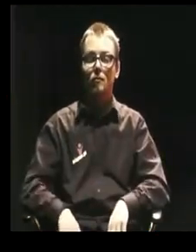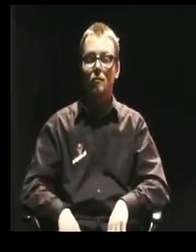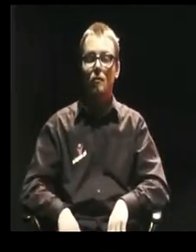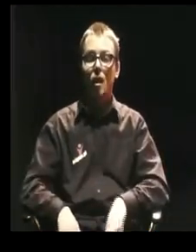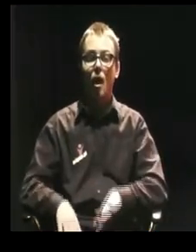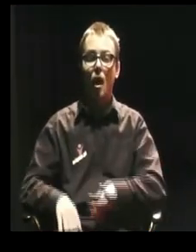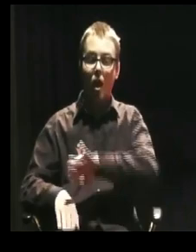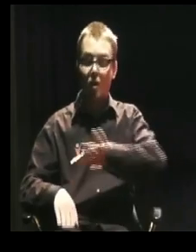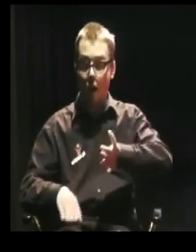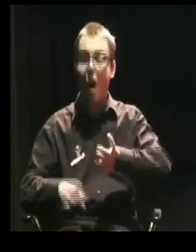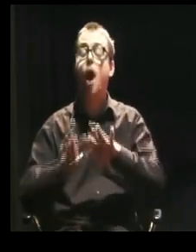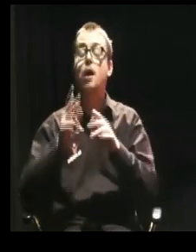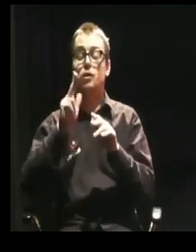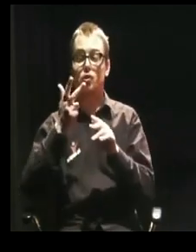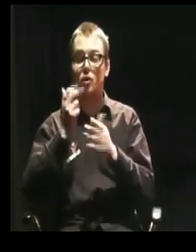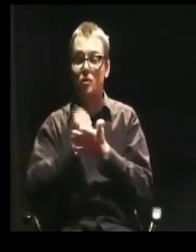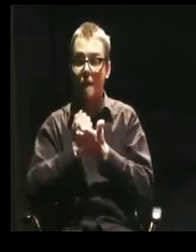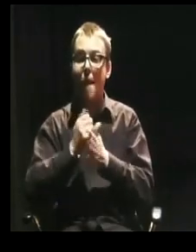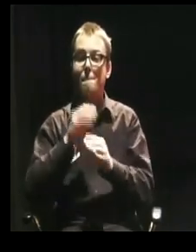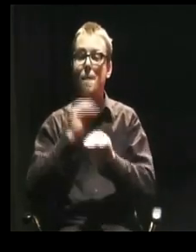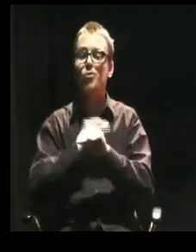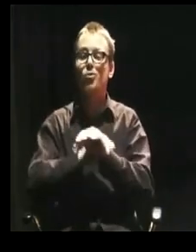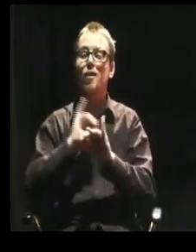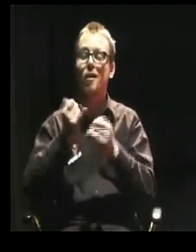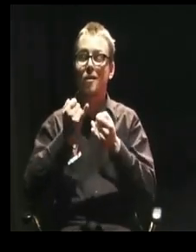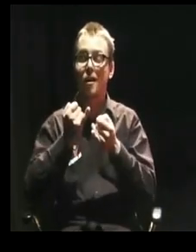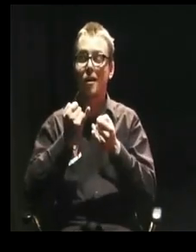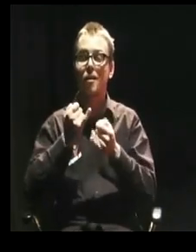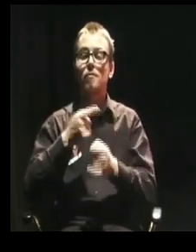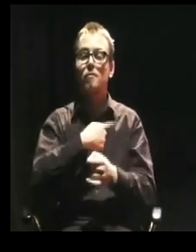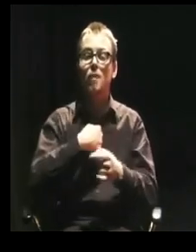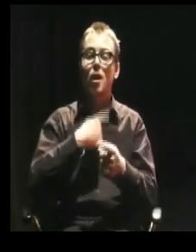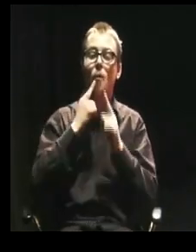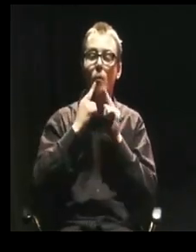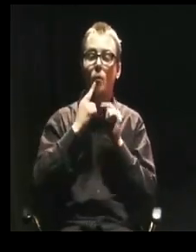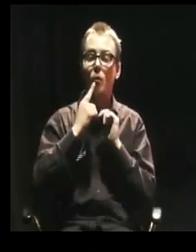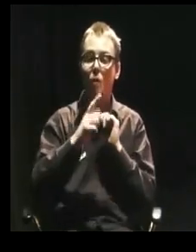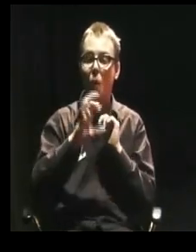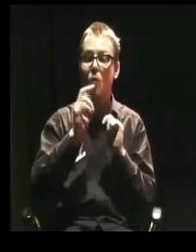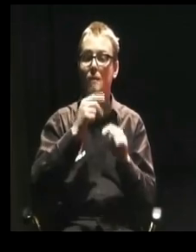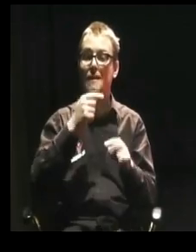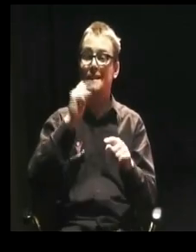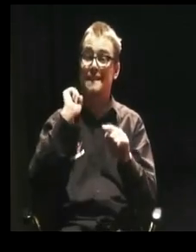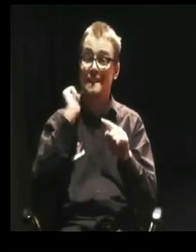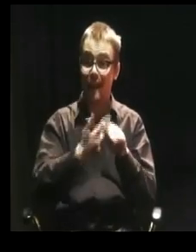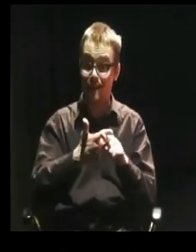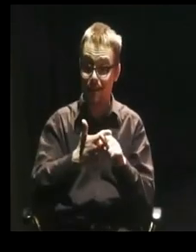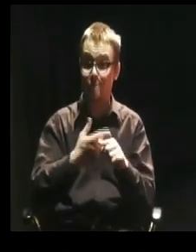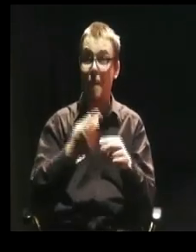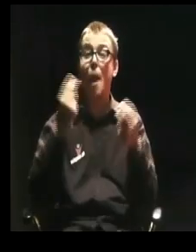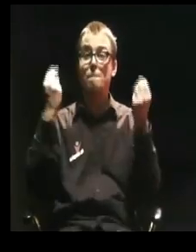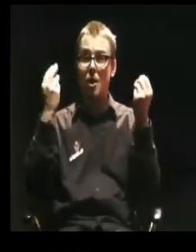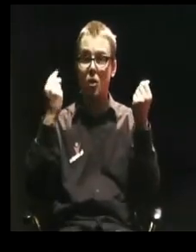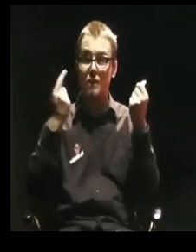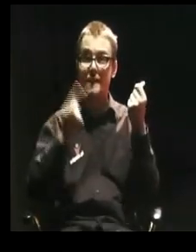dobrą sprawę cholernie prosty. Mówimy w naszym programie o seksie, pieniądzach i morderstwach. Ktoś